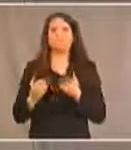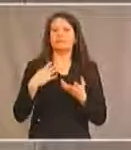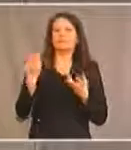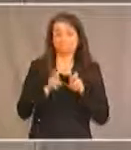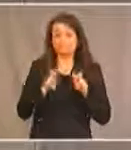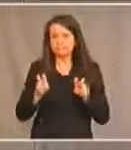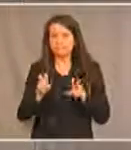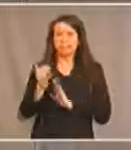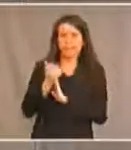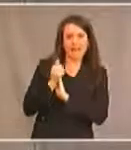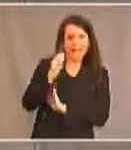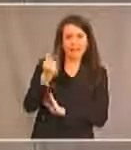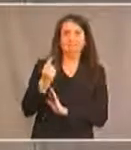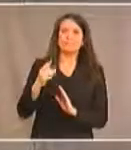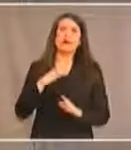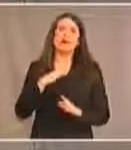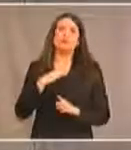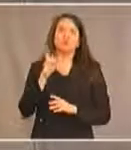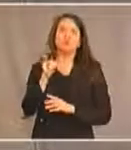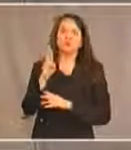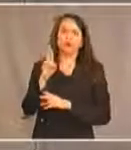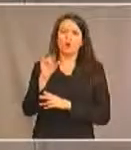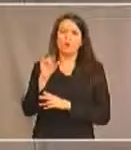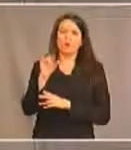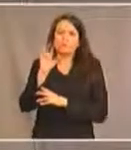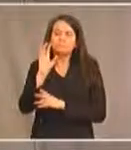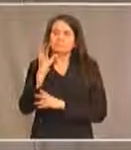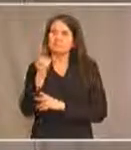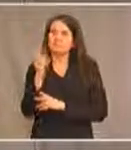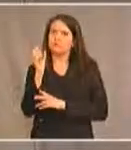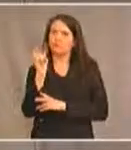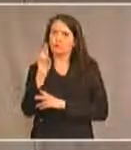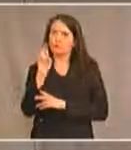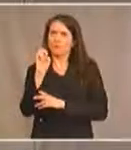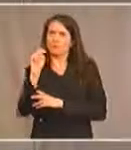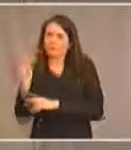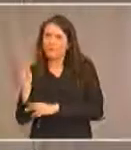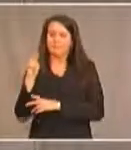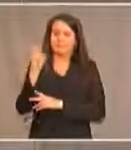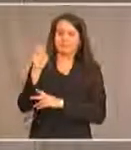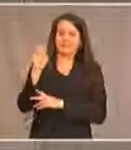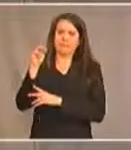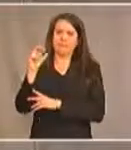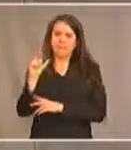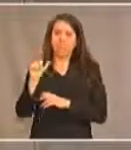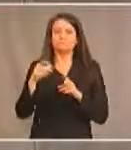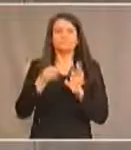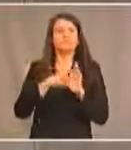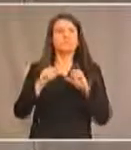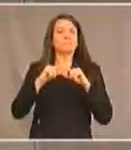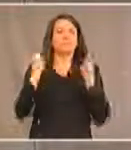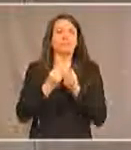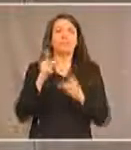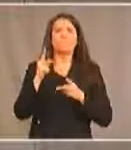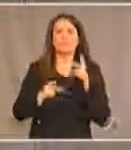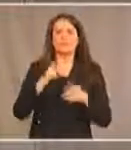d'experts constitué de Doreen Demas qui est du réseau de personnes ayant des handicaps et une